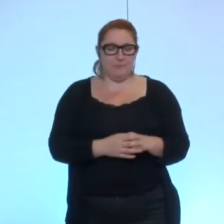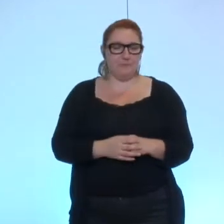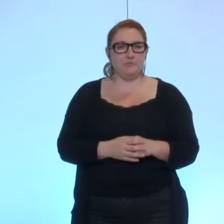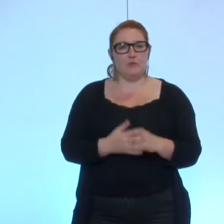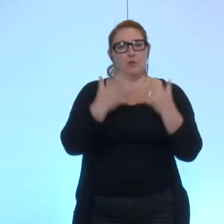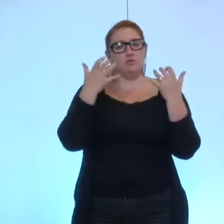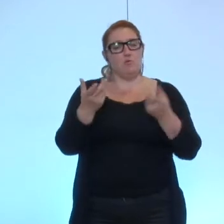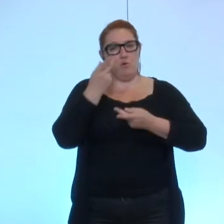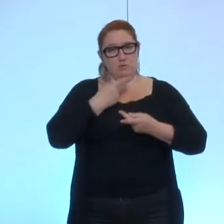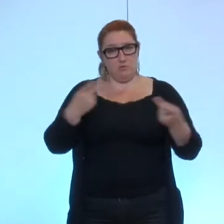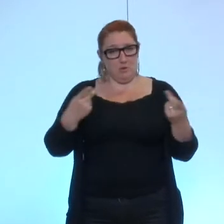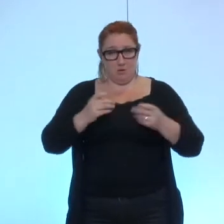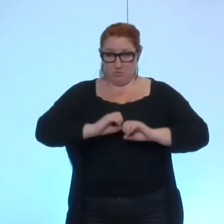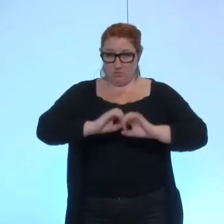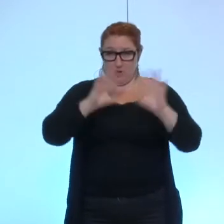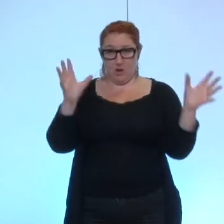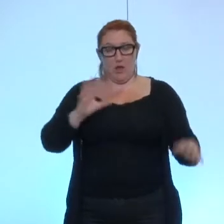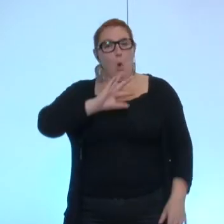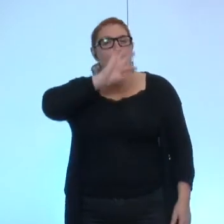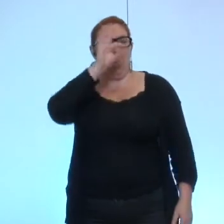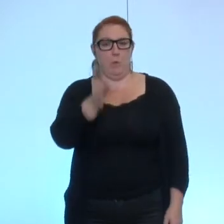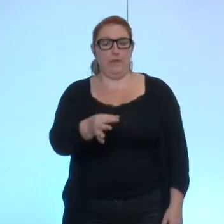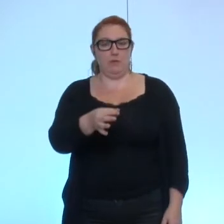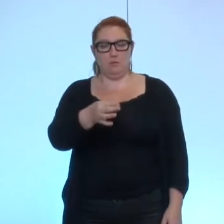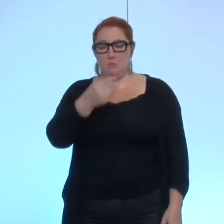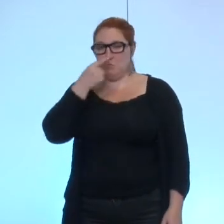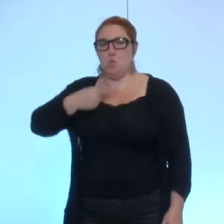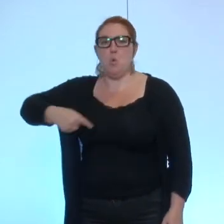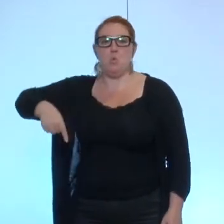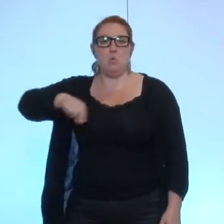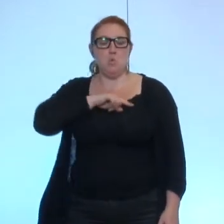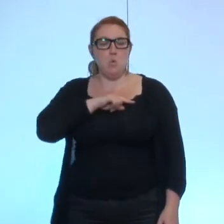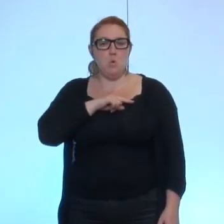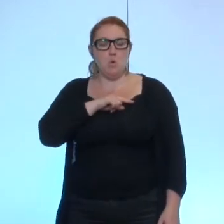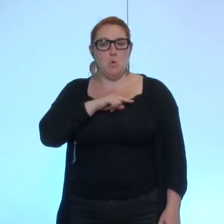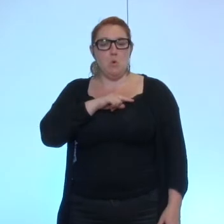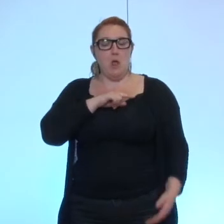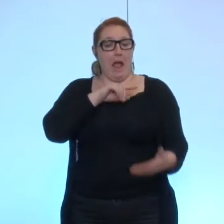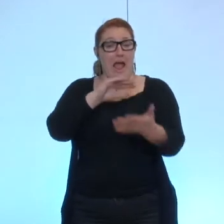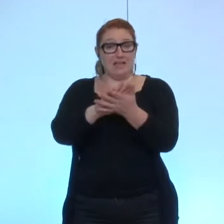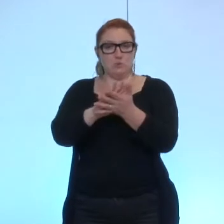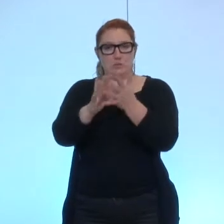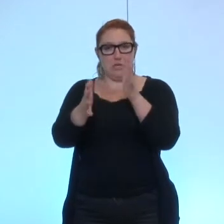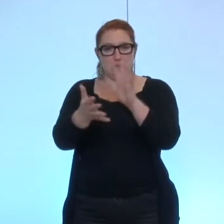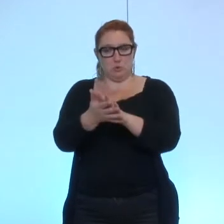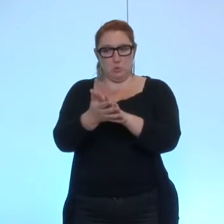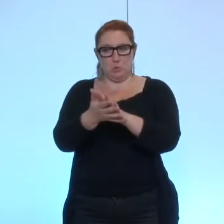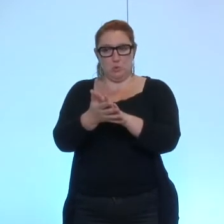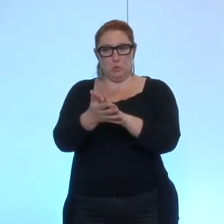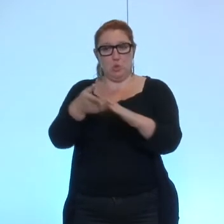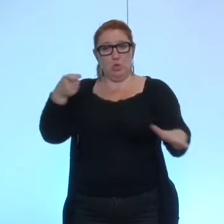nous trouvons choquant qu'au moment où une association se voit privée d'une